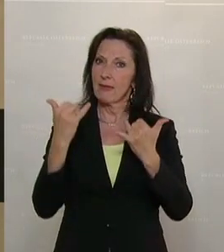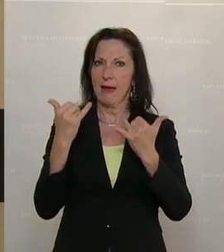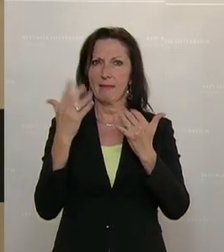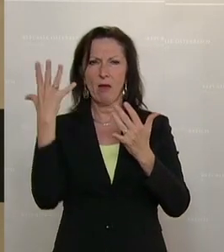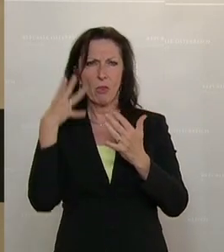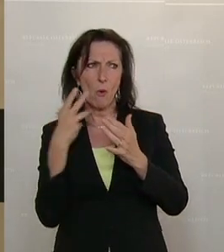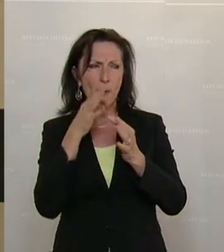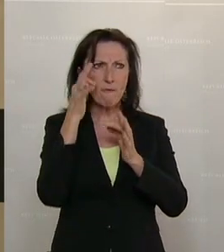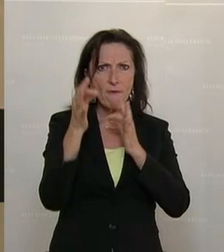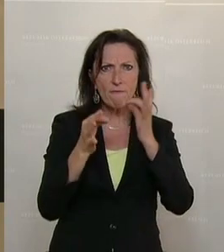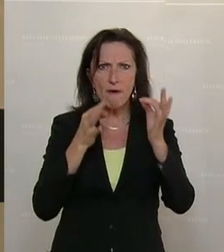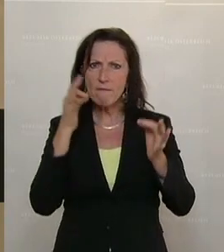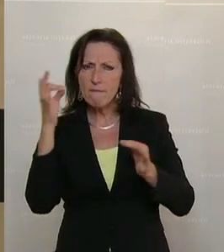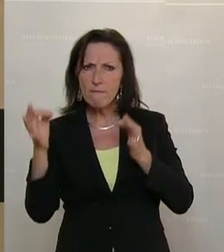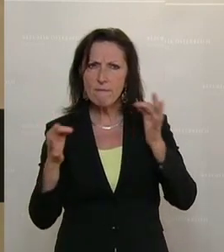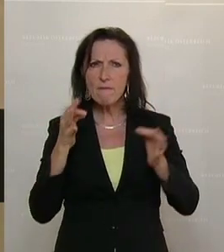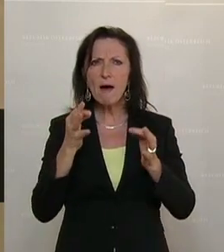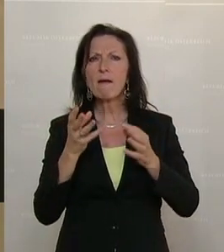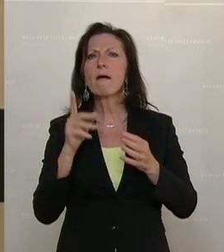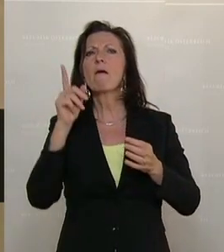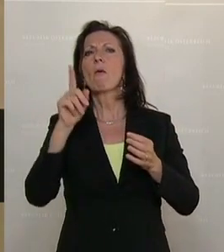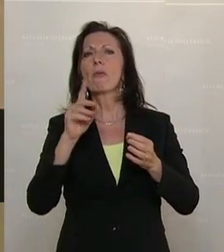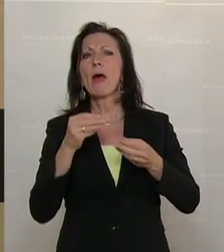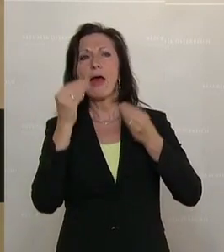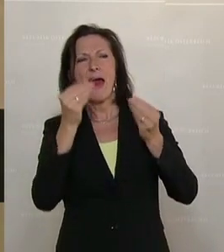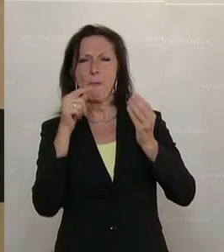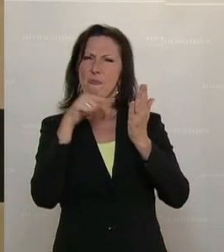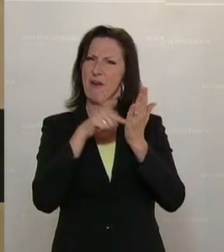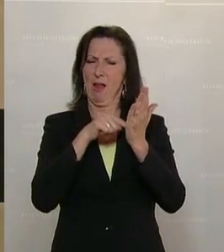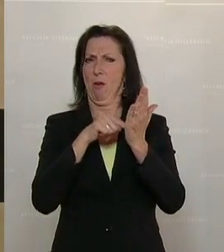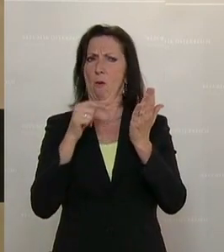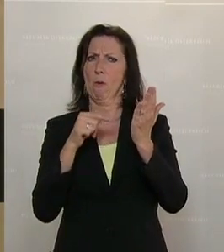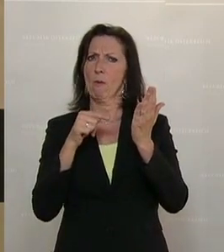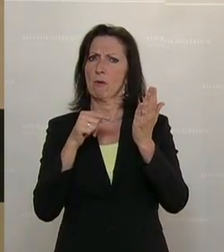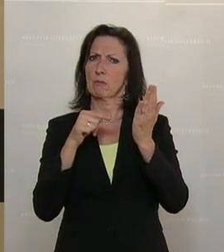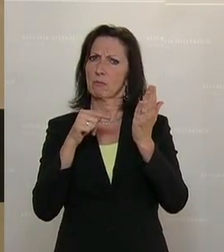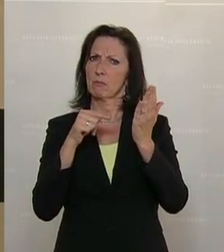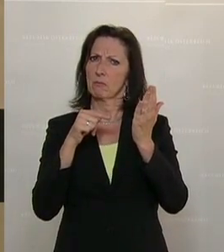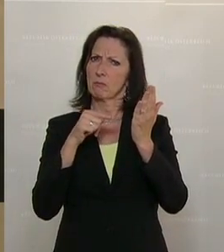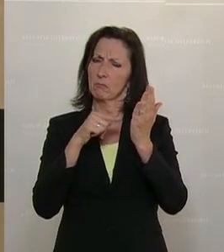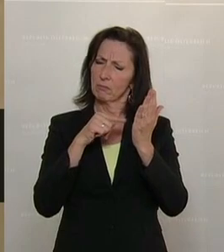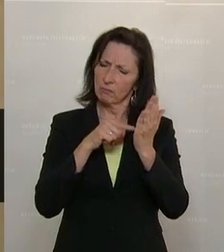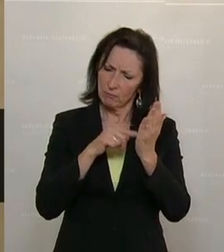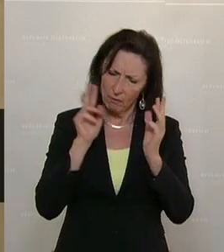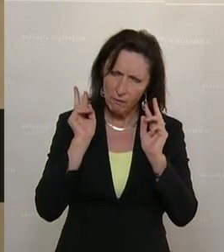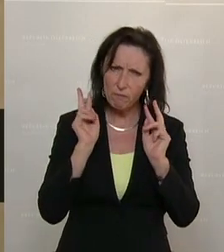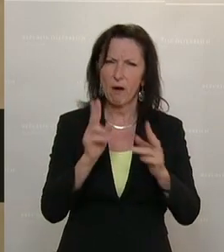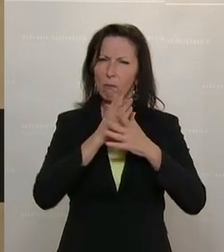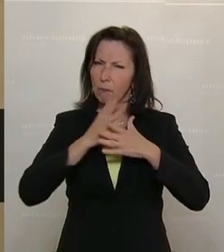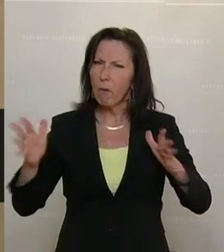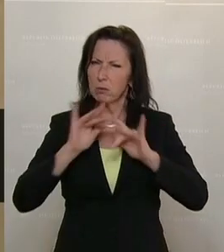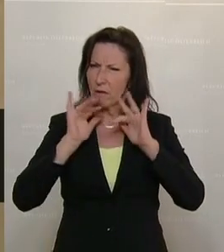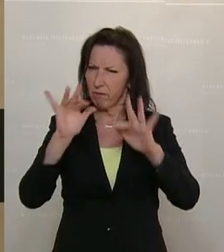auf jene Empfehlungen besonders hinzuweisen, die eben zentrale Wirkung entfalten.